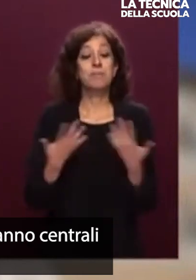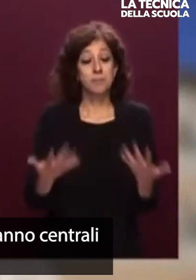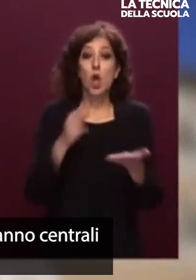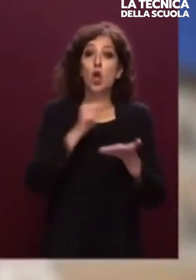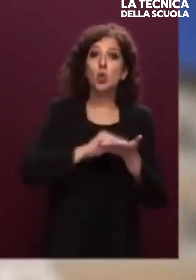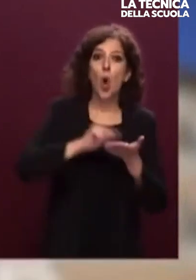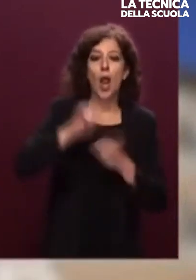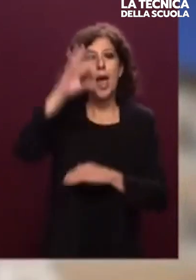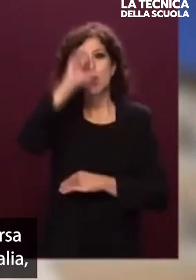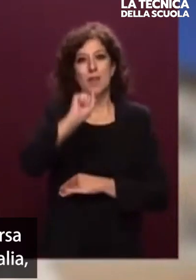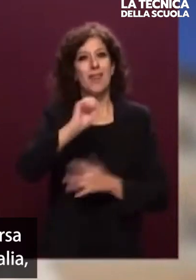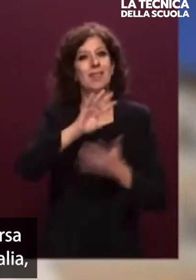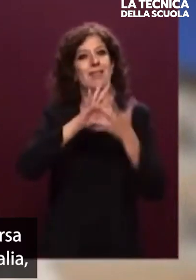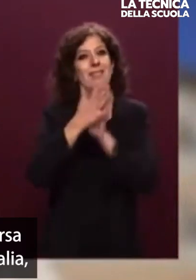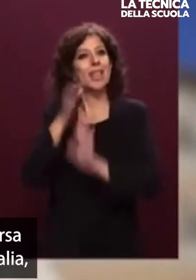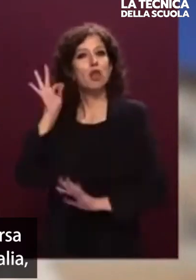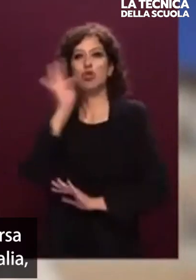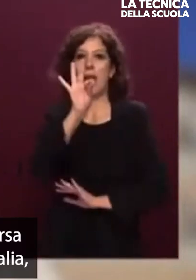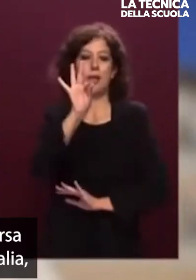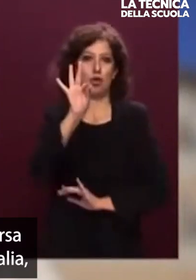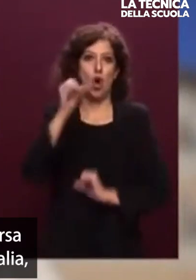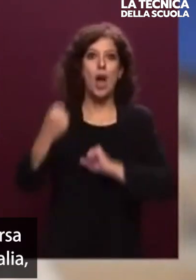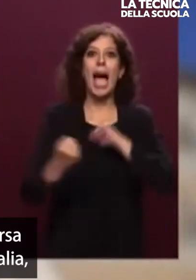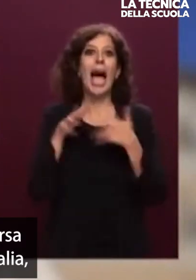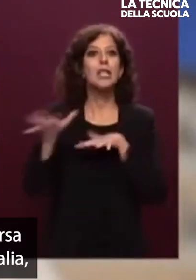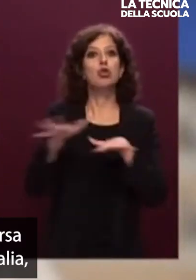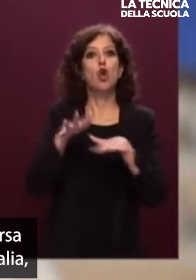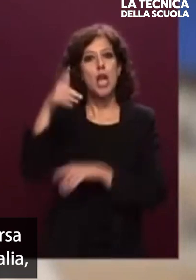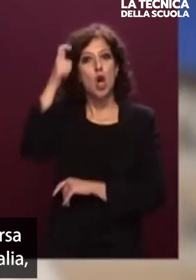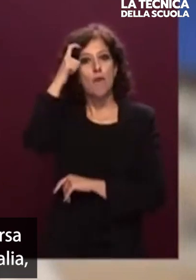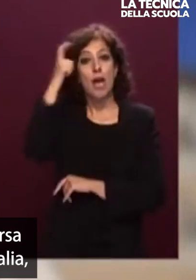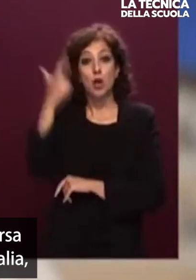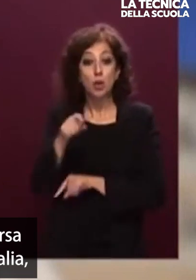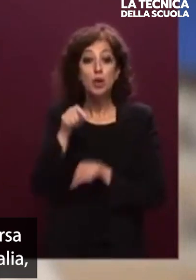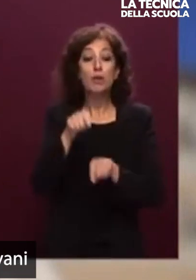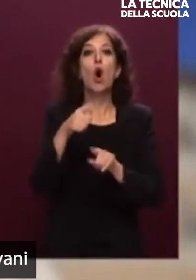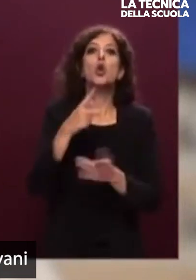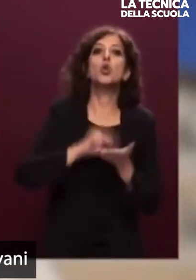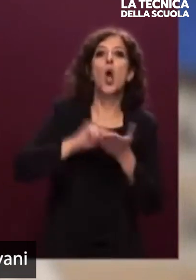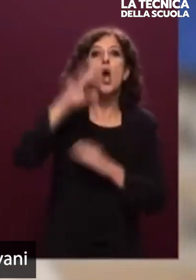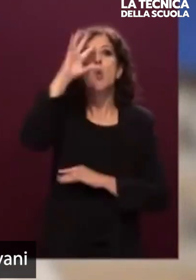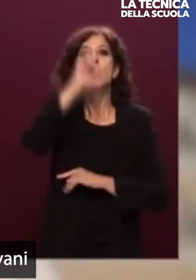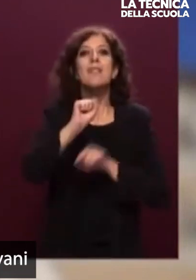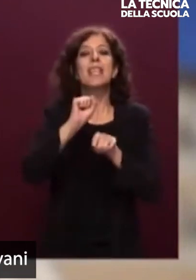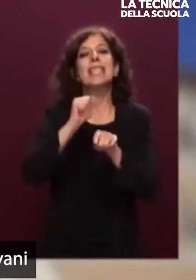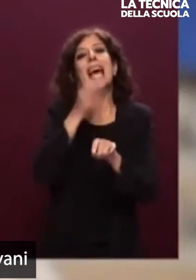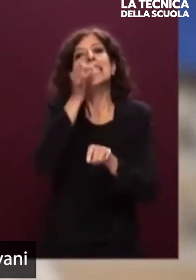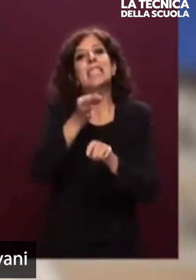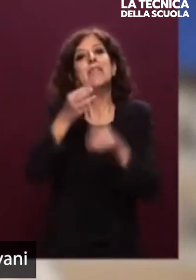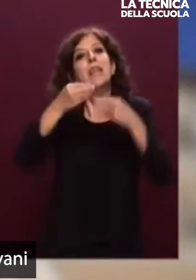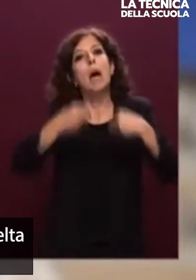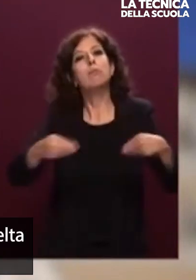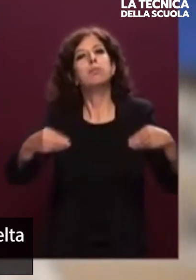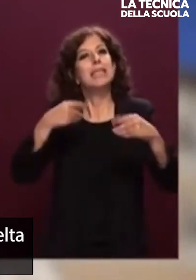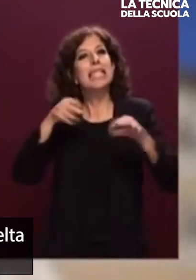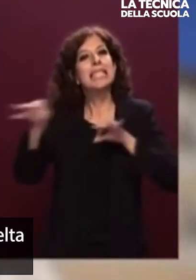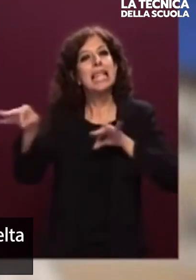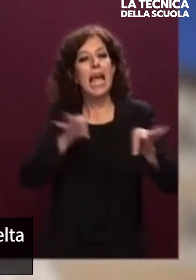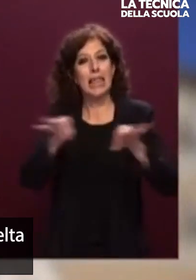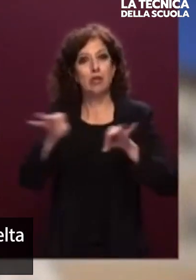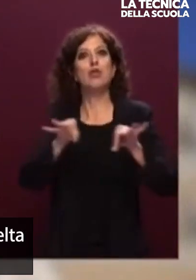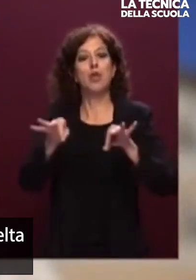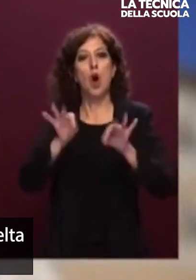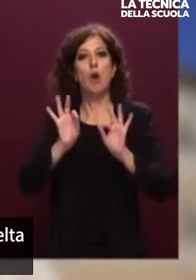'azione di governo, perché rappresentano una risorsa strategica fondamentale per l'Italia, per il suo futuro e per i suoi giovani. Si è